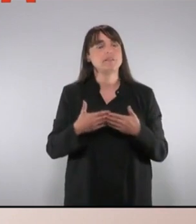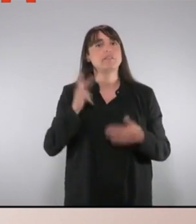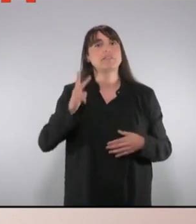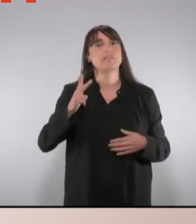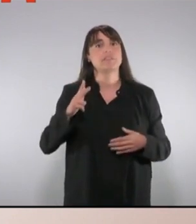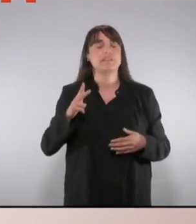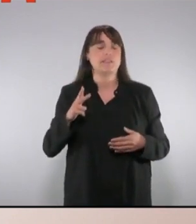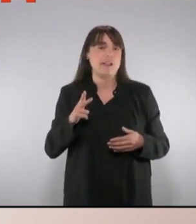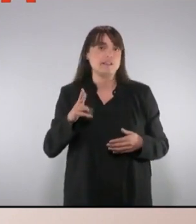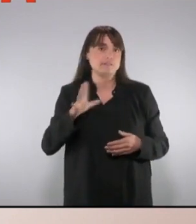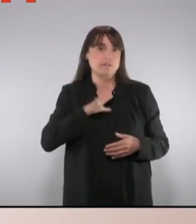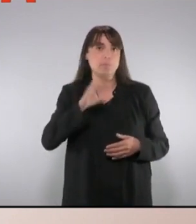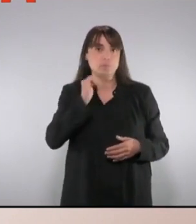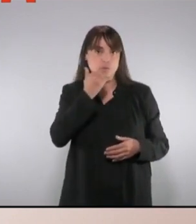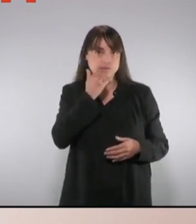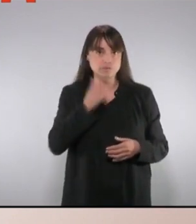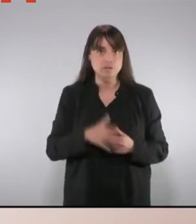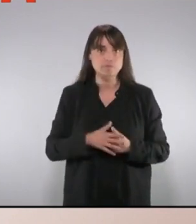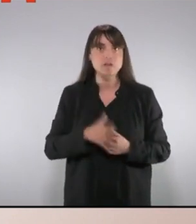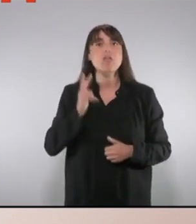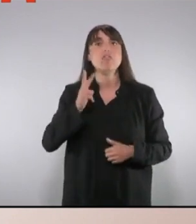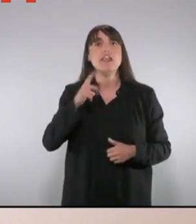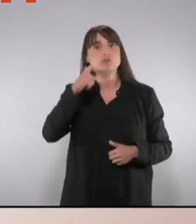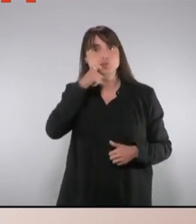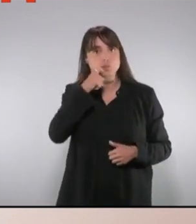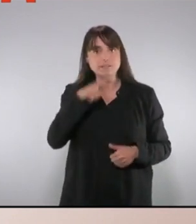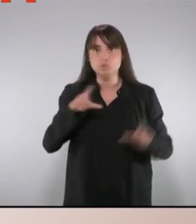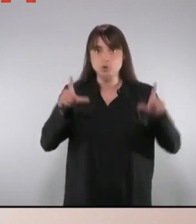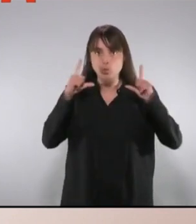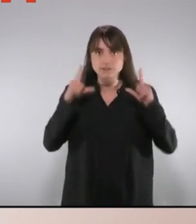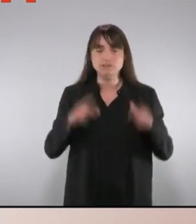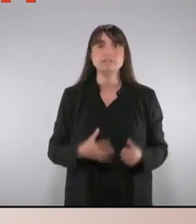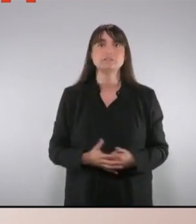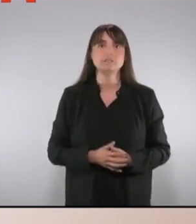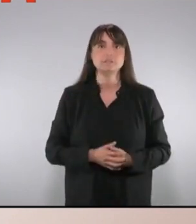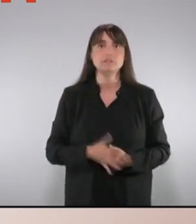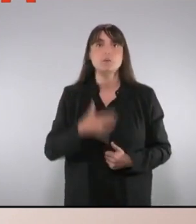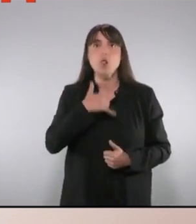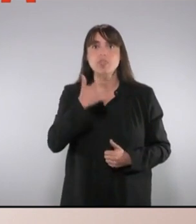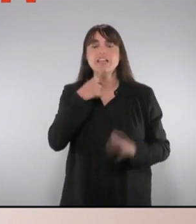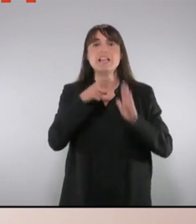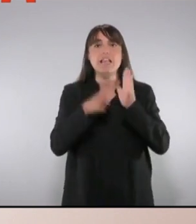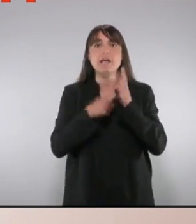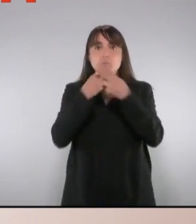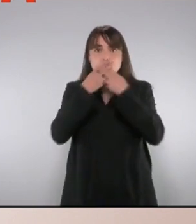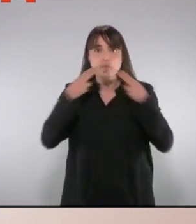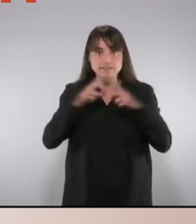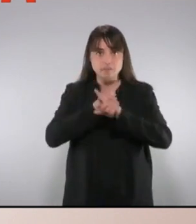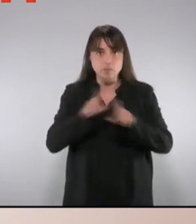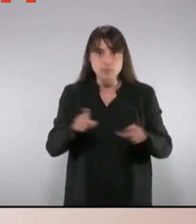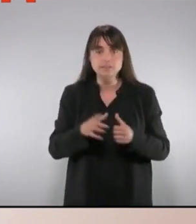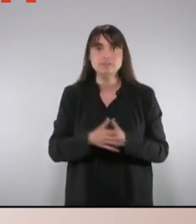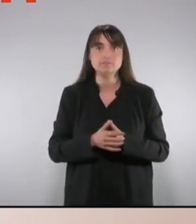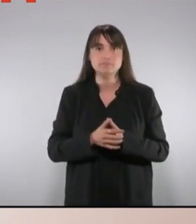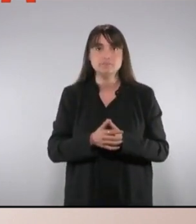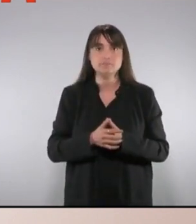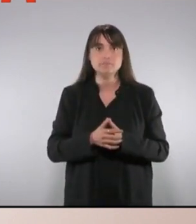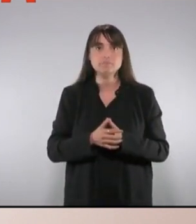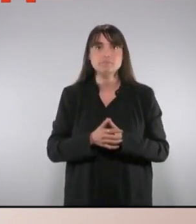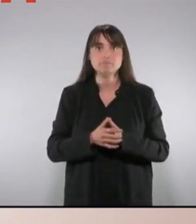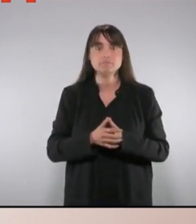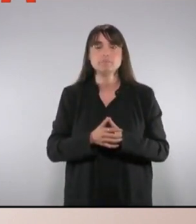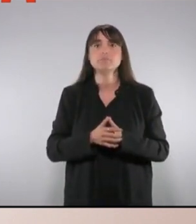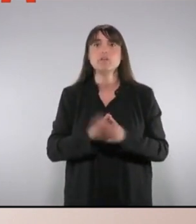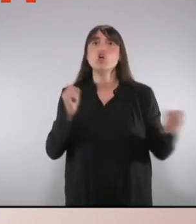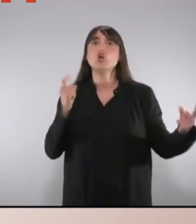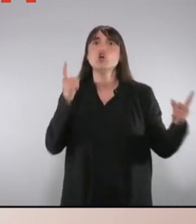protesta. Cal posar els drets humans al centre. Això vol dir no aplicació de llei mordassa, aturar les acusacions particulars contra